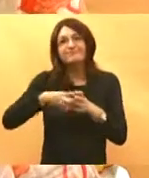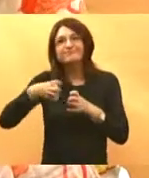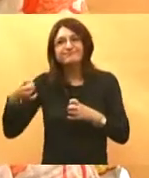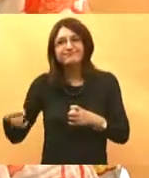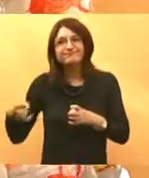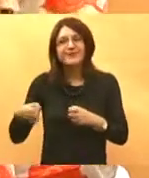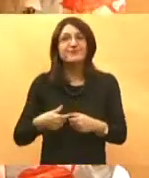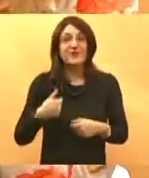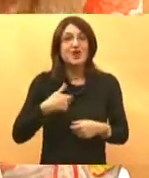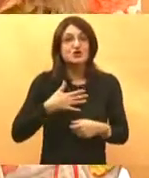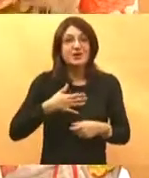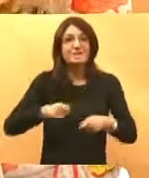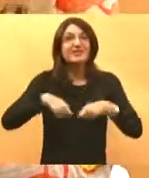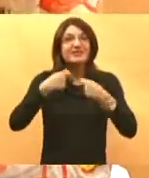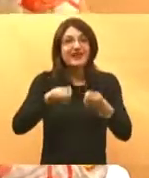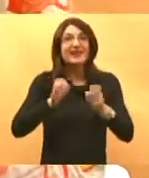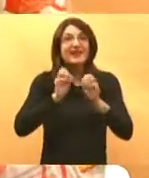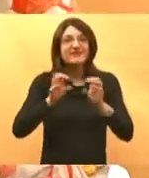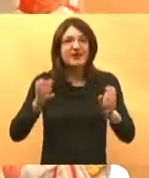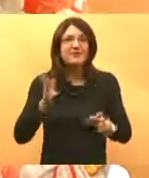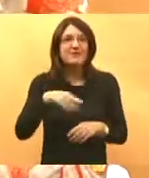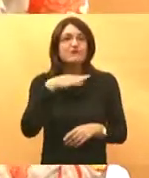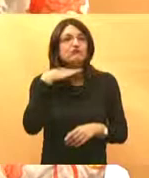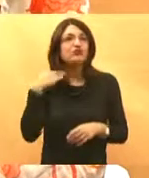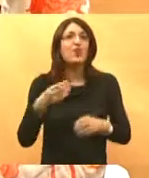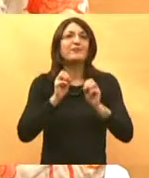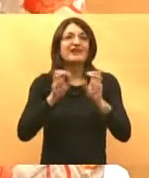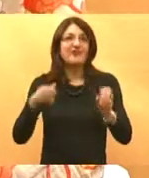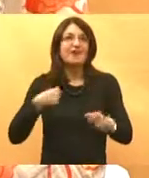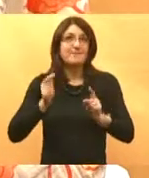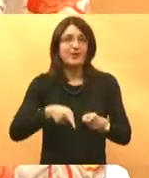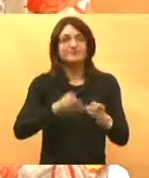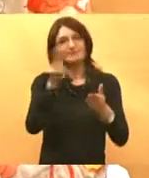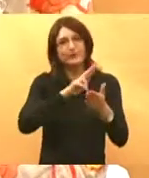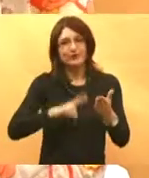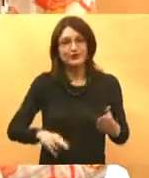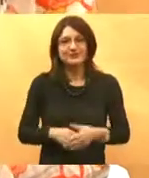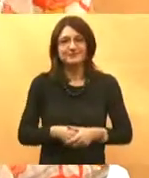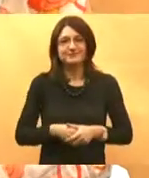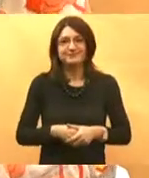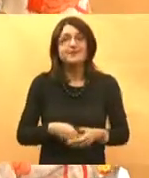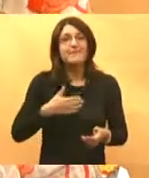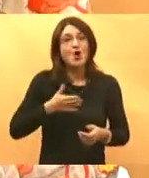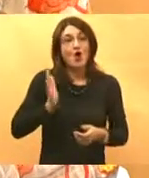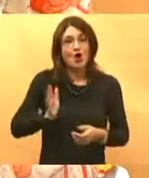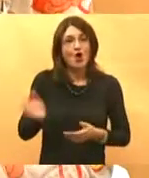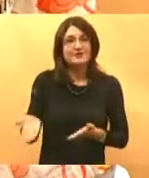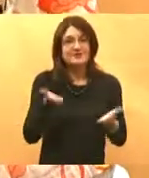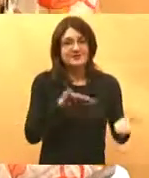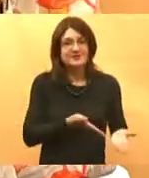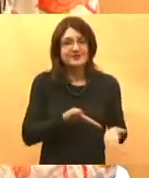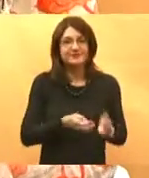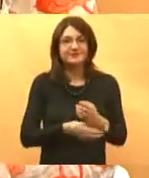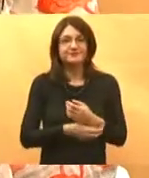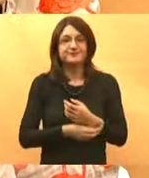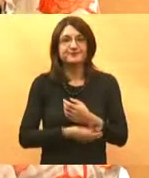hoću dati te informacije, ali, nažalost, bilo je dosta informacija koje sam morala pročitati. Evo, moj gost u današnjoj emisiji, znači,